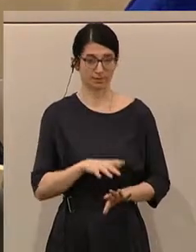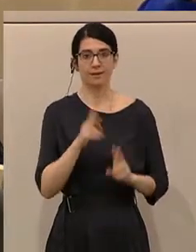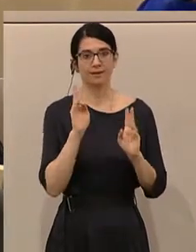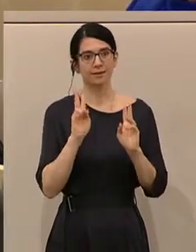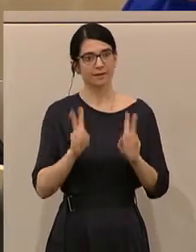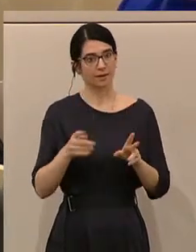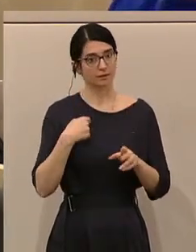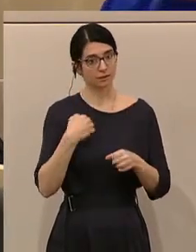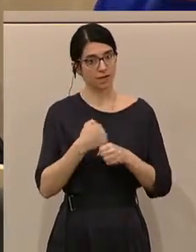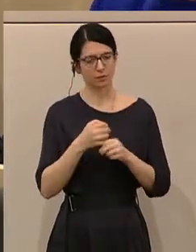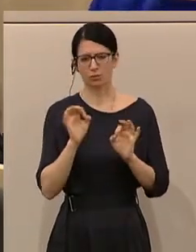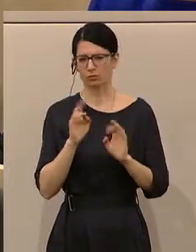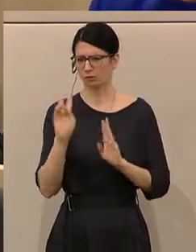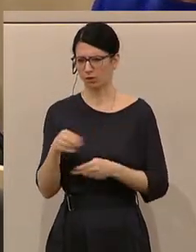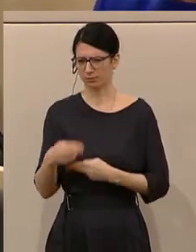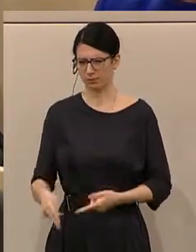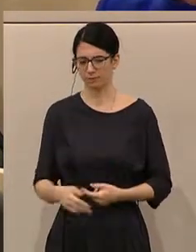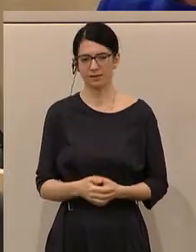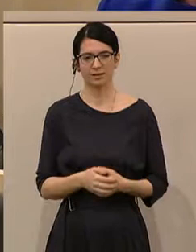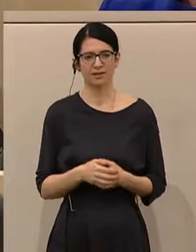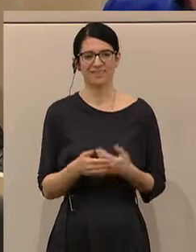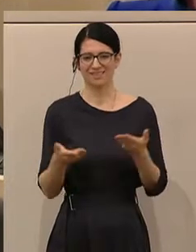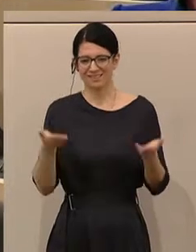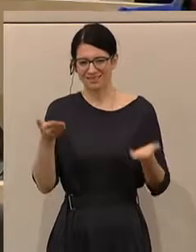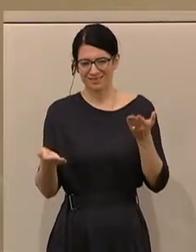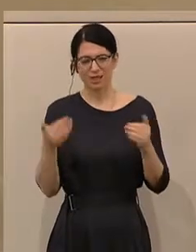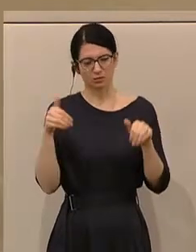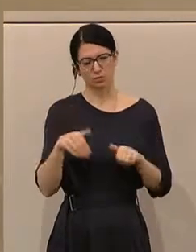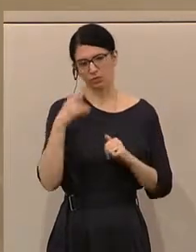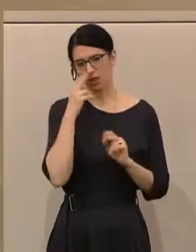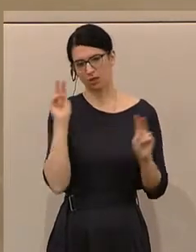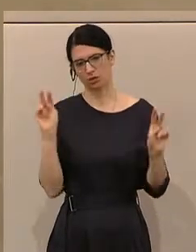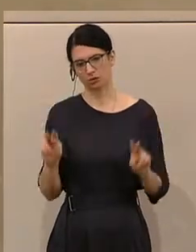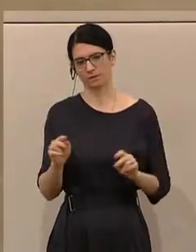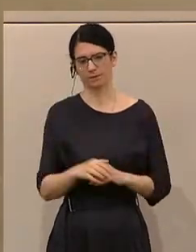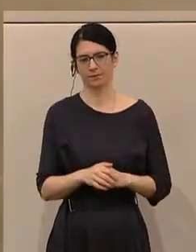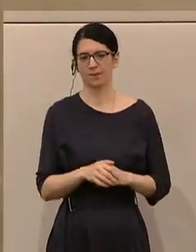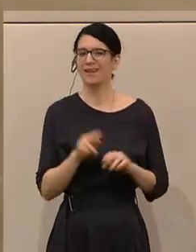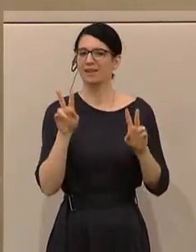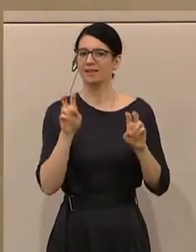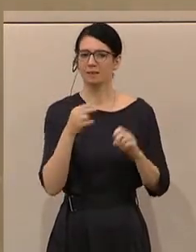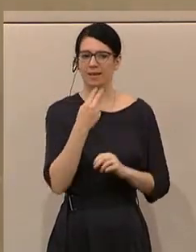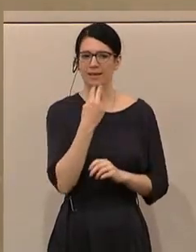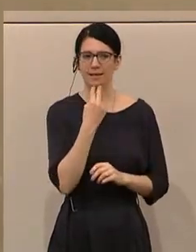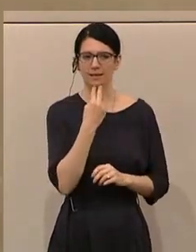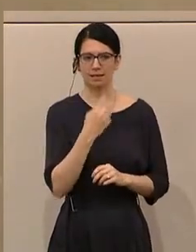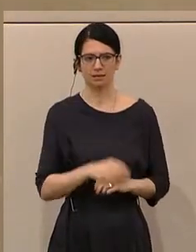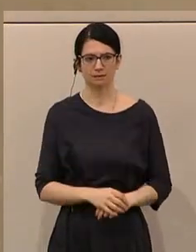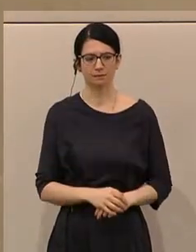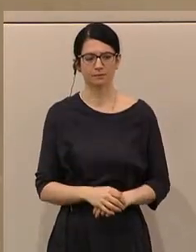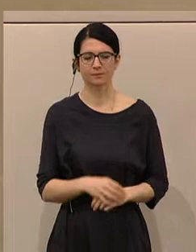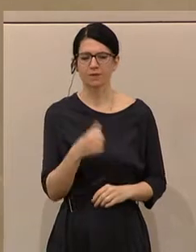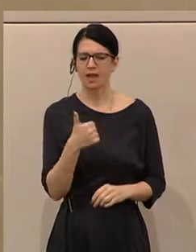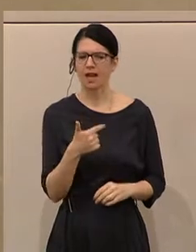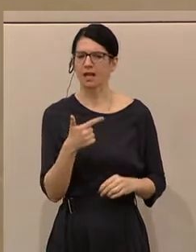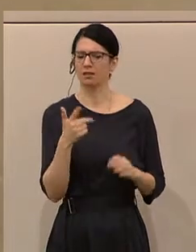arbeiten oder kann ich nicht arbeiten. Das muss man bewerkstelligen. Und wenn wir zur Energie kommen, eine ganz entscheidende